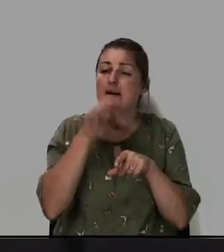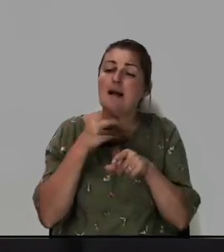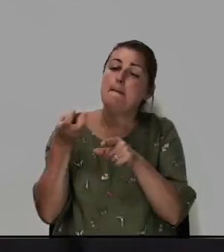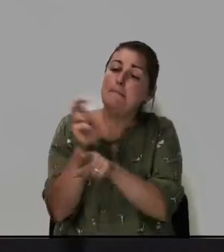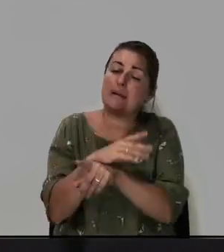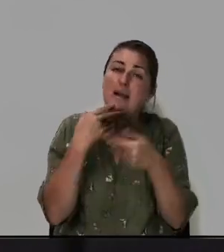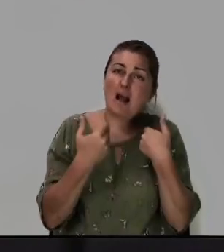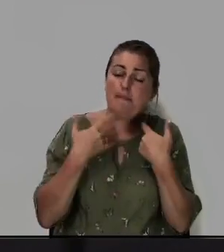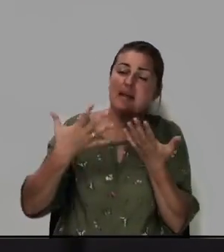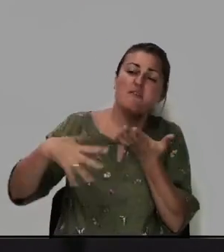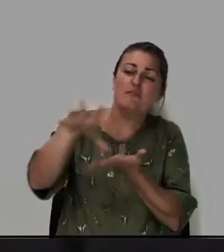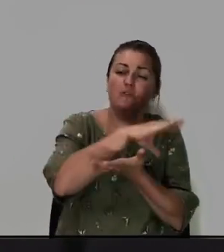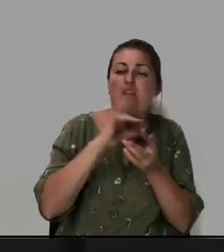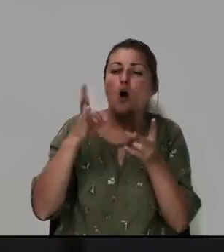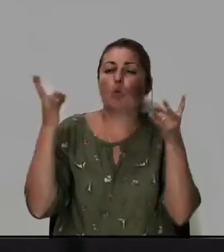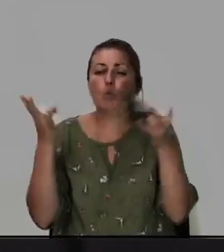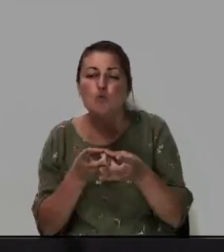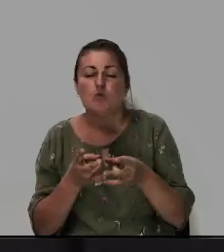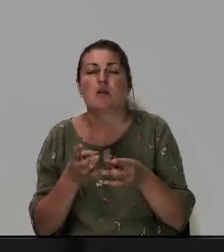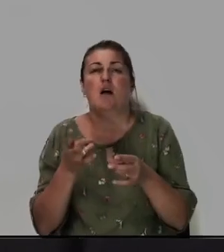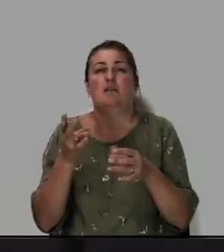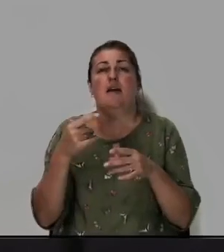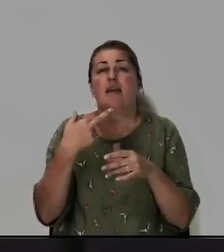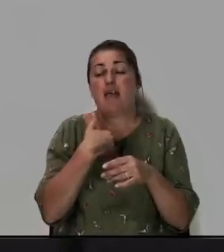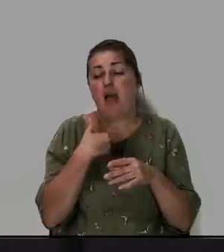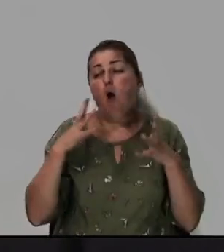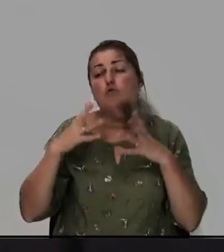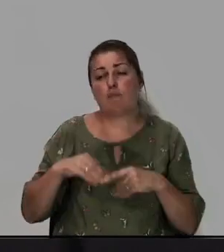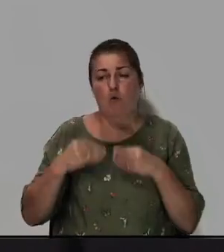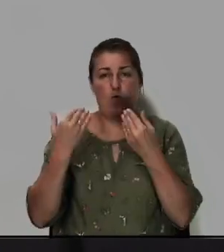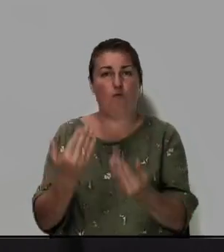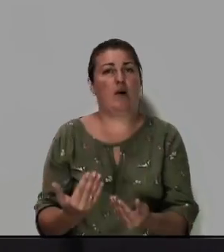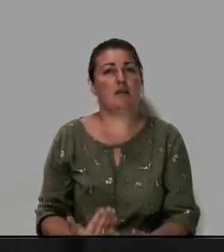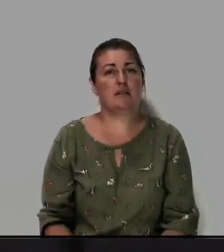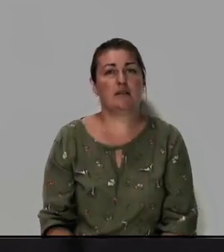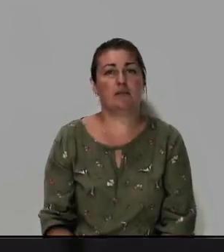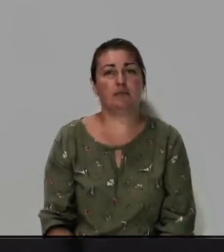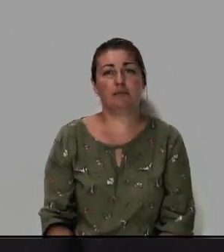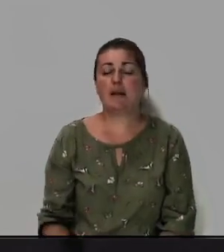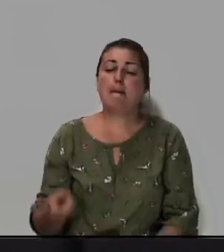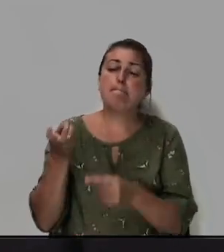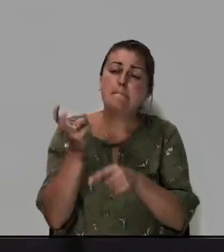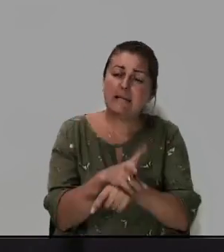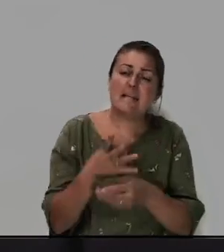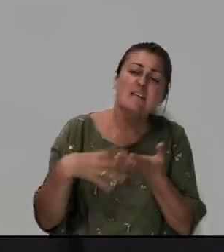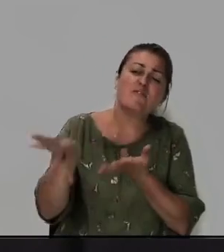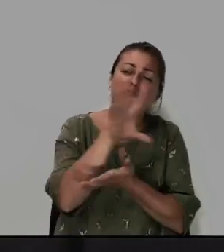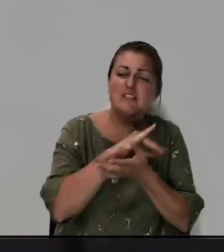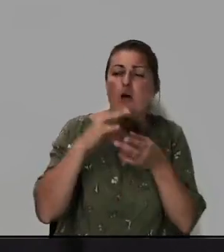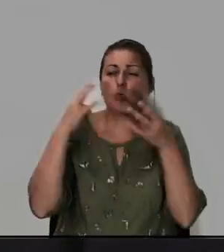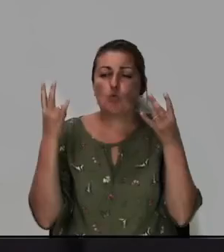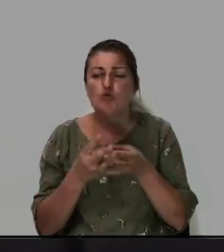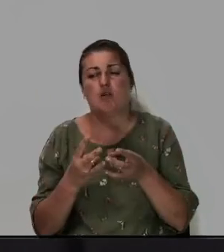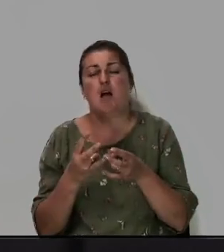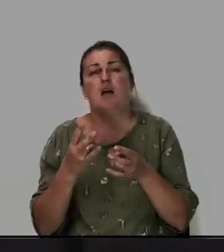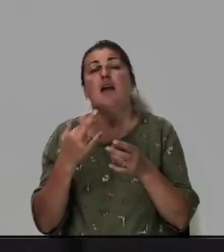ко Мне, все труждающиеся обремененные, Я успокою вас. Придите все труждающиеся обремененные,